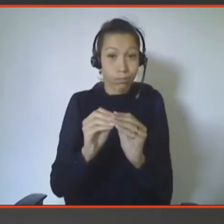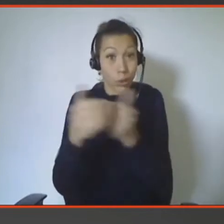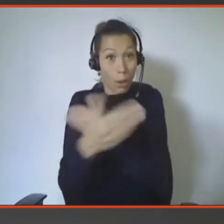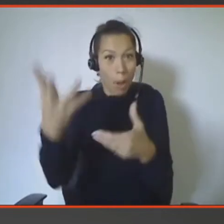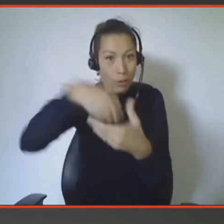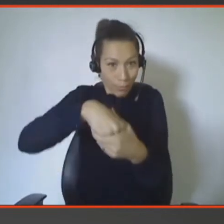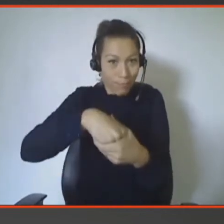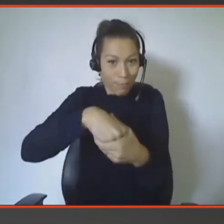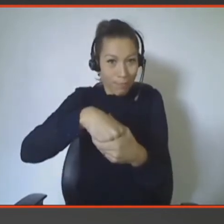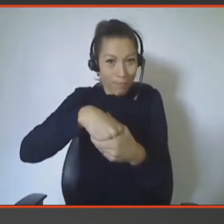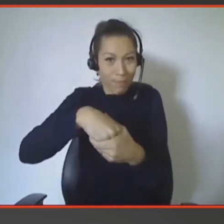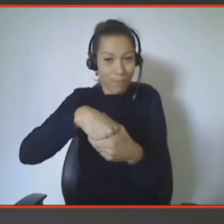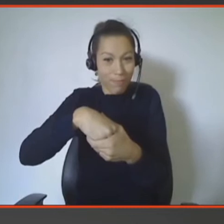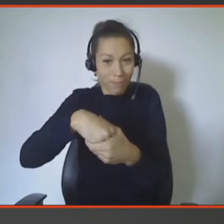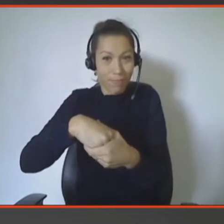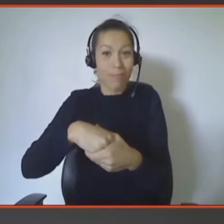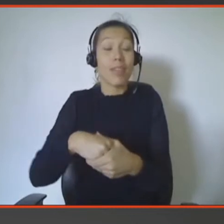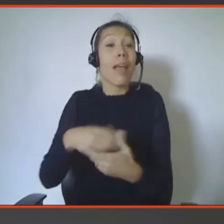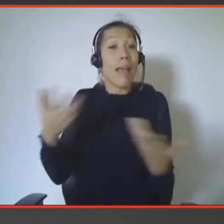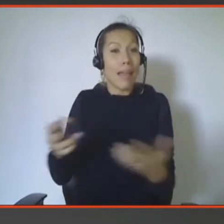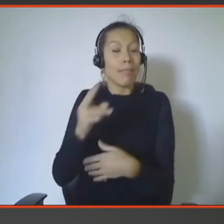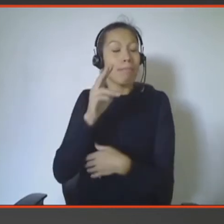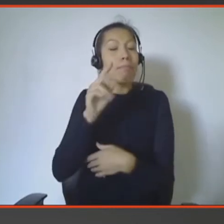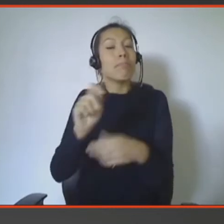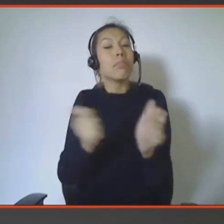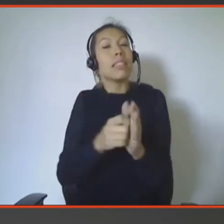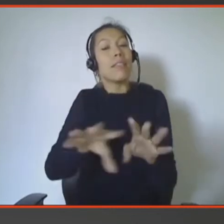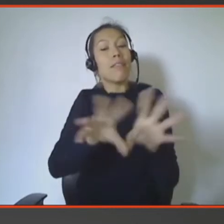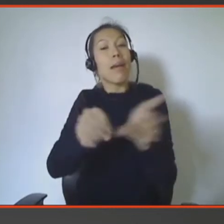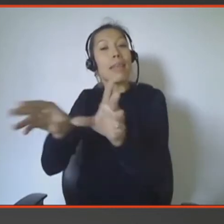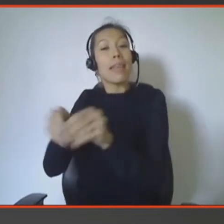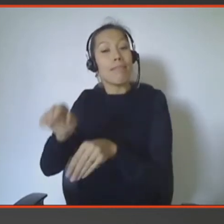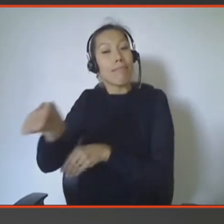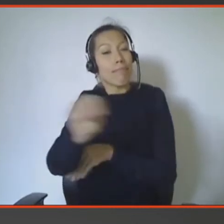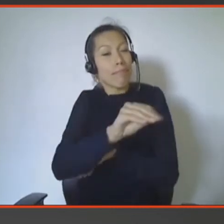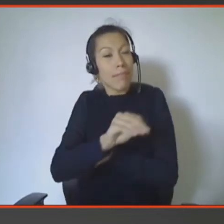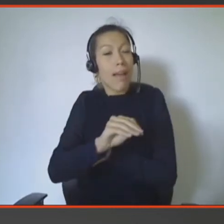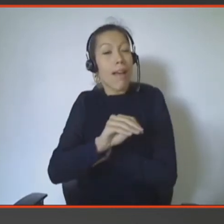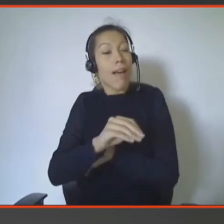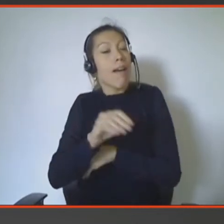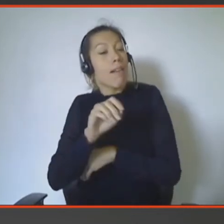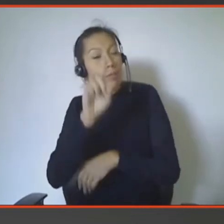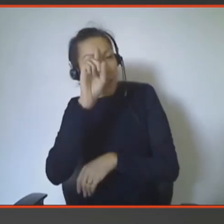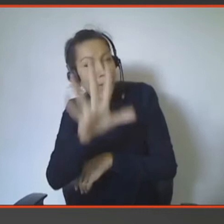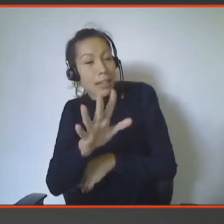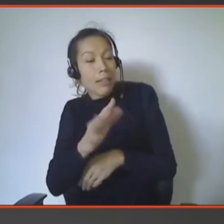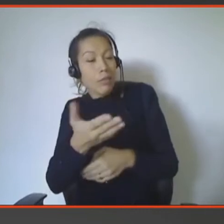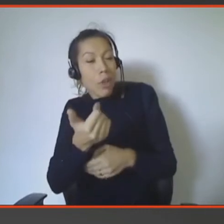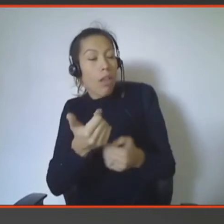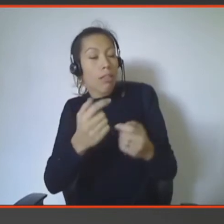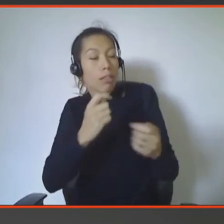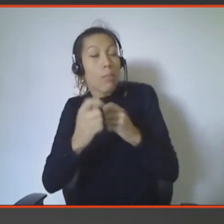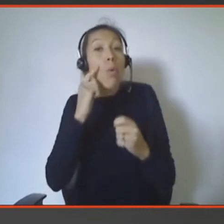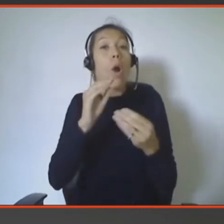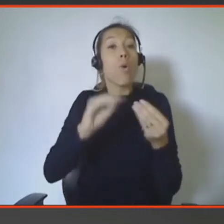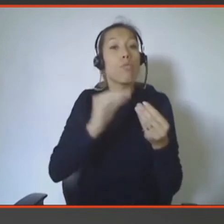rigolo, c'est que quand ils ont demandé à ces familles de commenter, donc ils ont fait après des entretiens, ils ont laissé les objets pendant plusieurs jours, et quand ils ont demandé